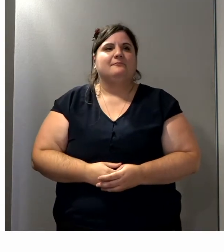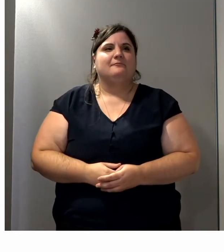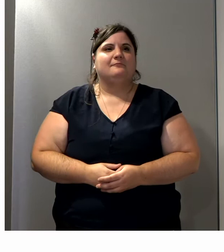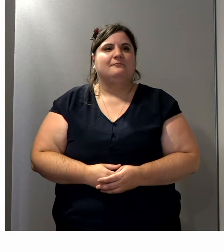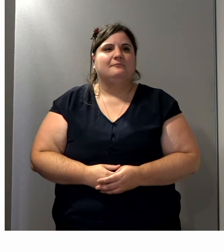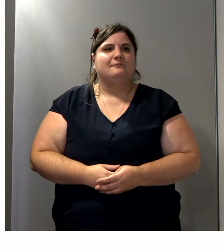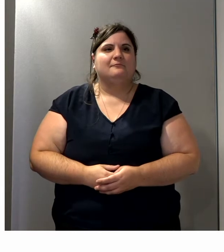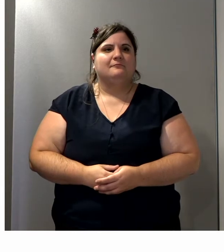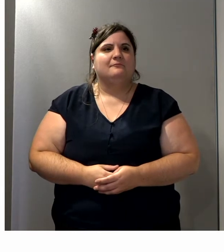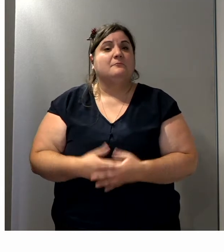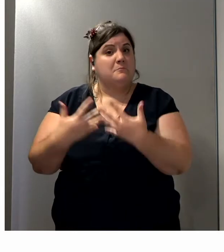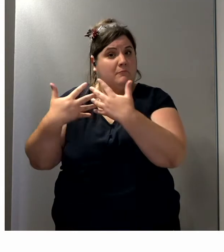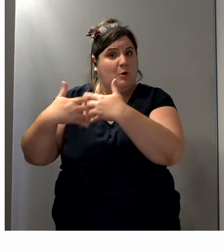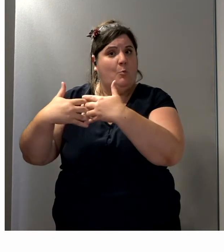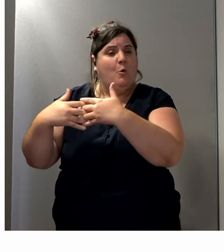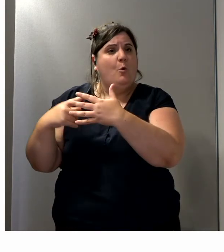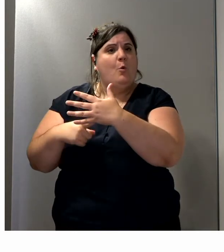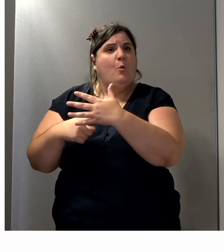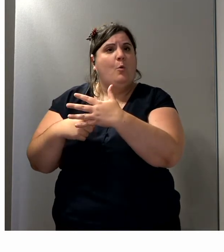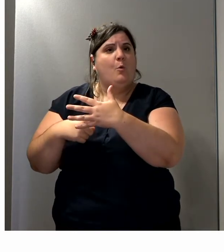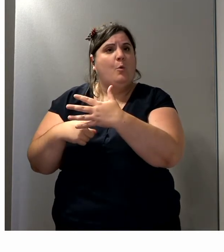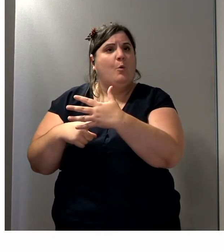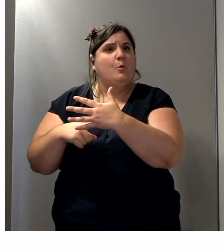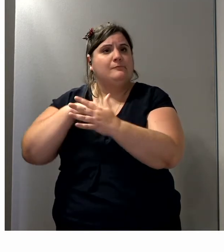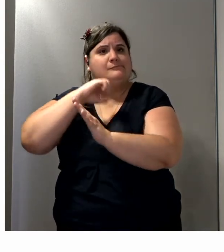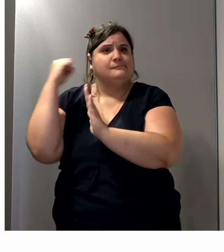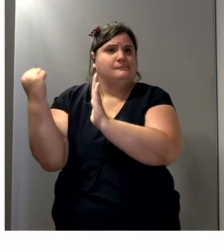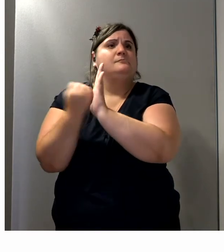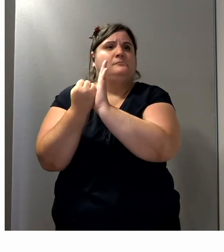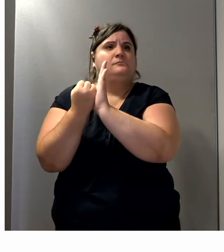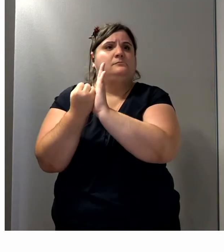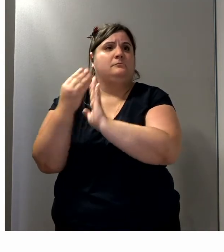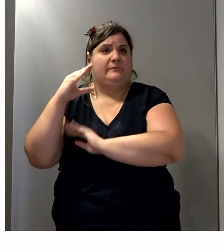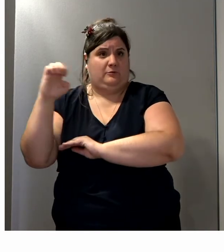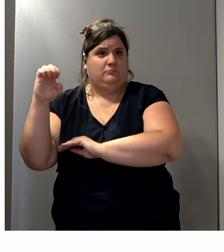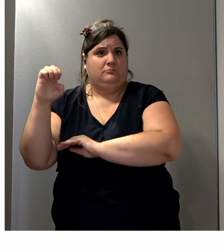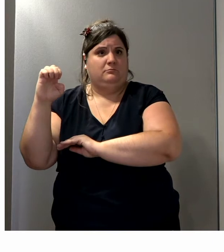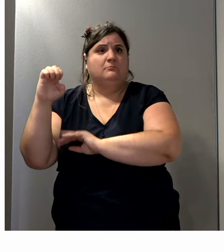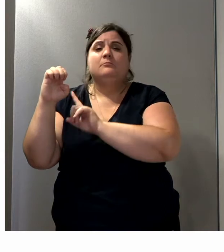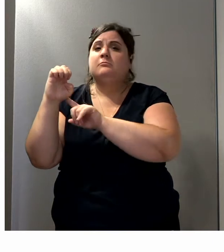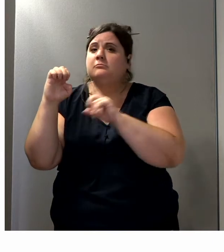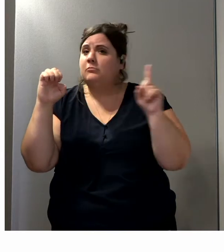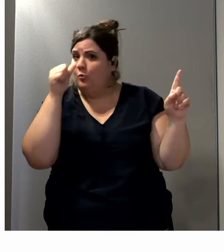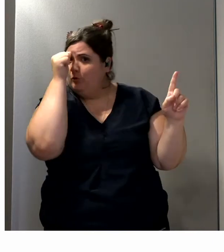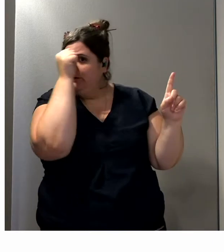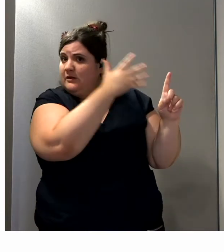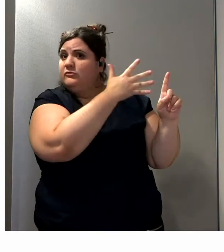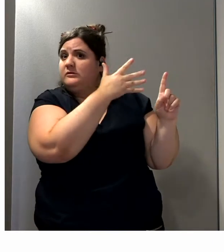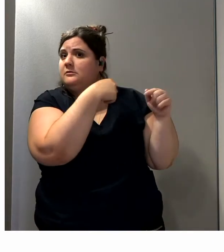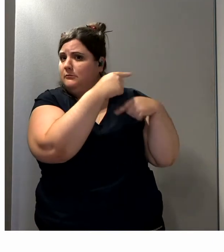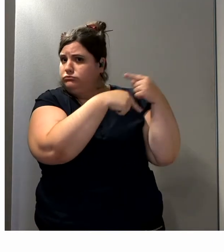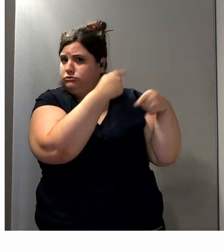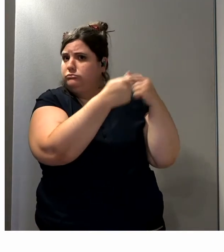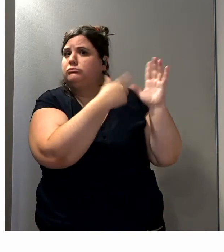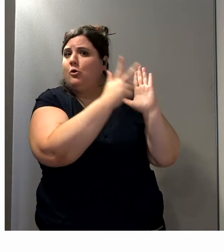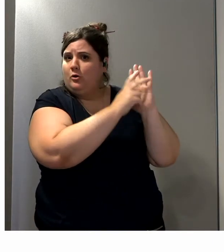Voilà, donc le robot a été marqué CE en 2019. Il est en cours d'homologation aux Etats-Unis. Il a été vendu à une dizaine